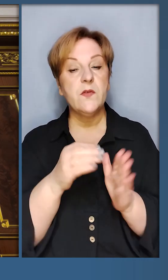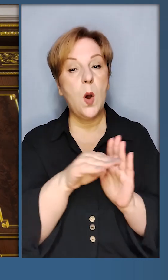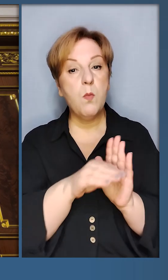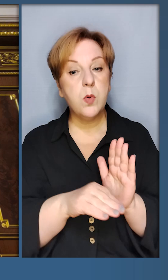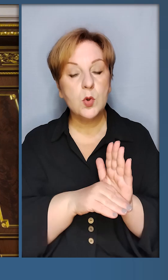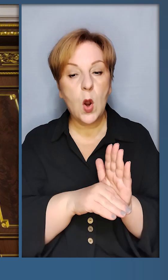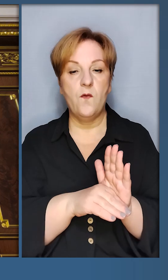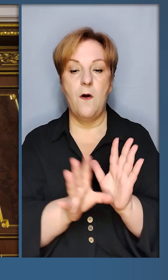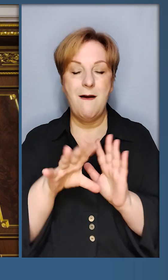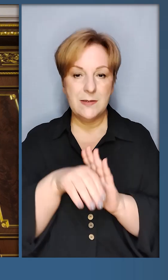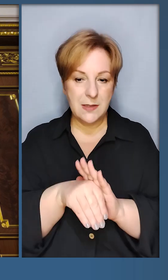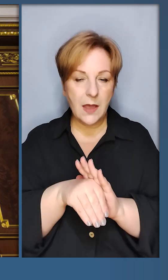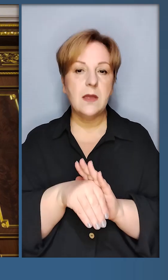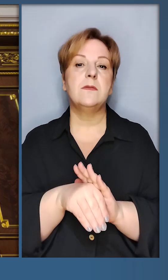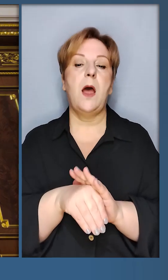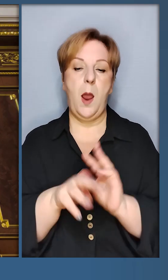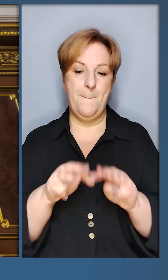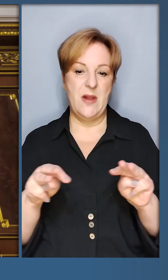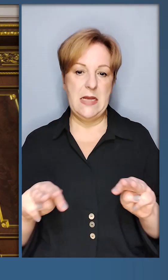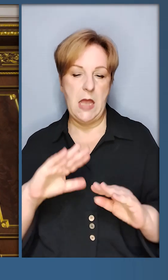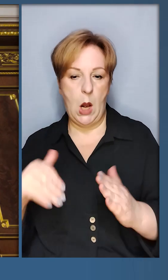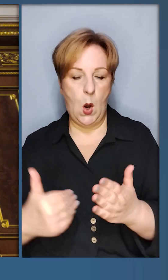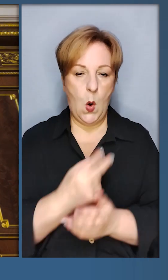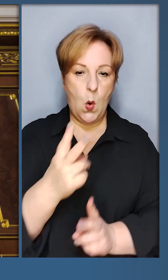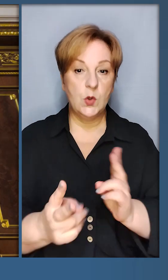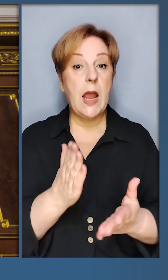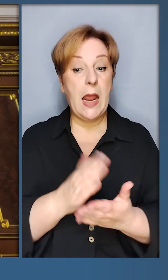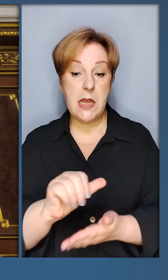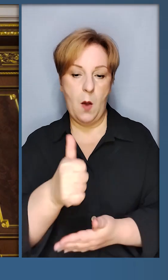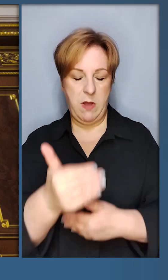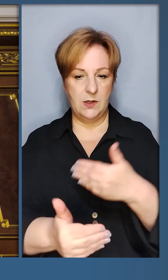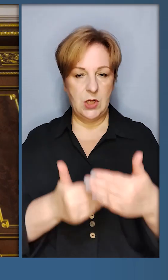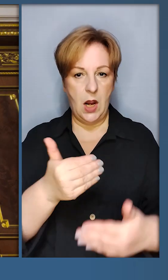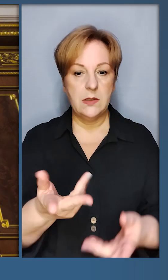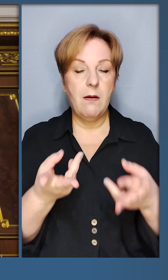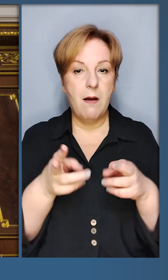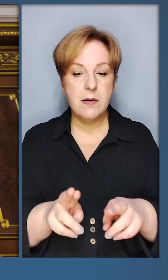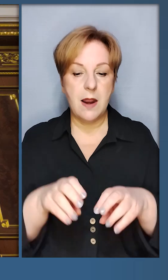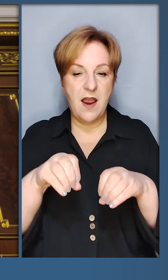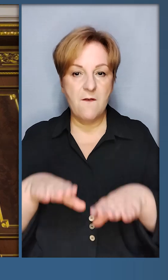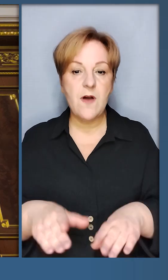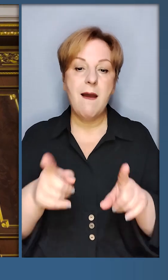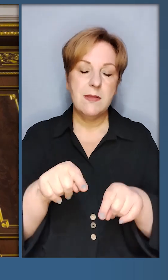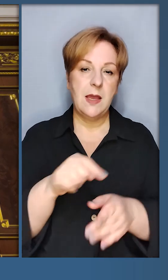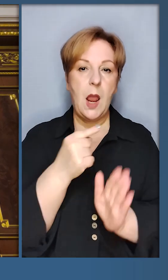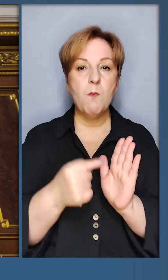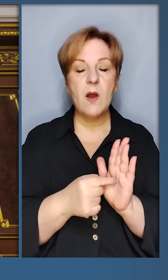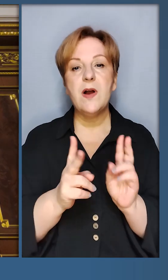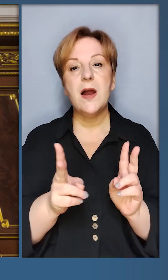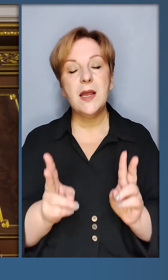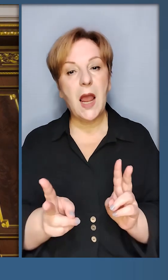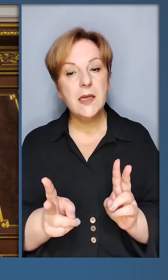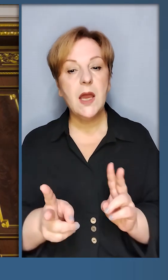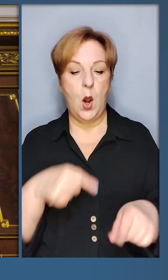свою програму «Склад Міністерства оновлено». Вже є і перші кроки для вирішення тих